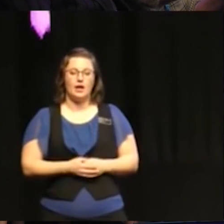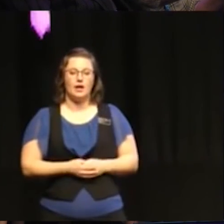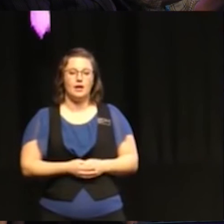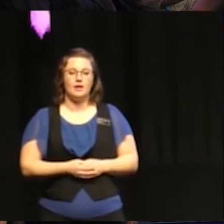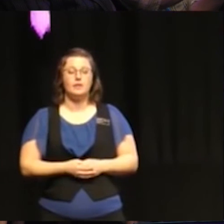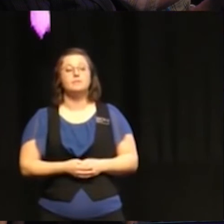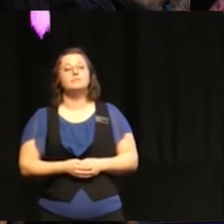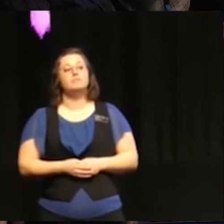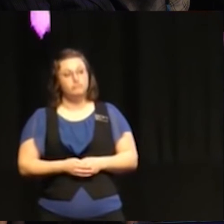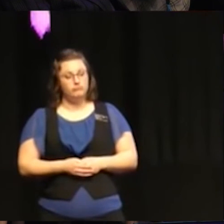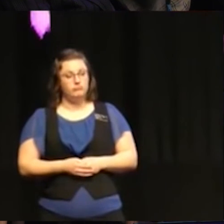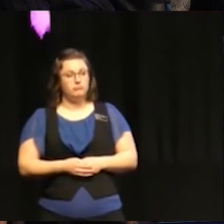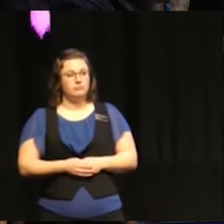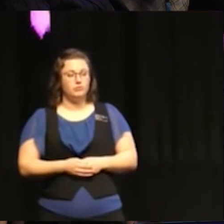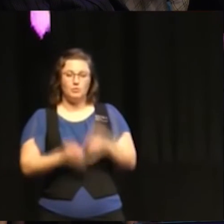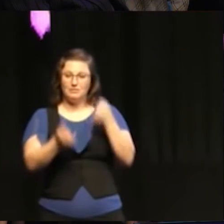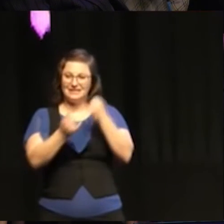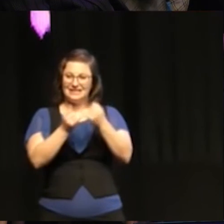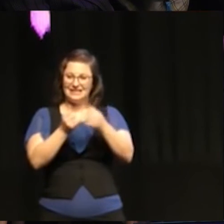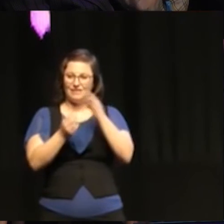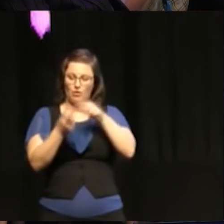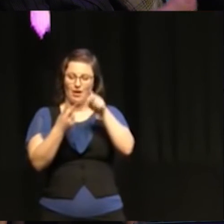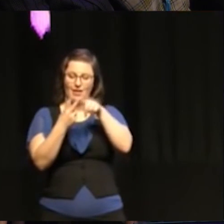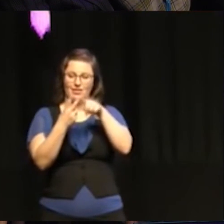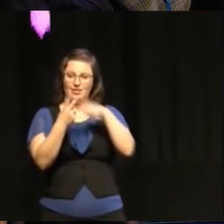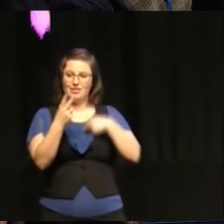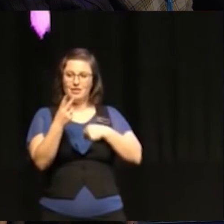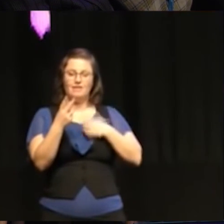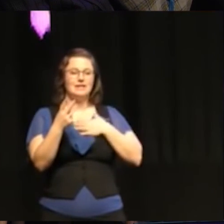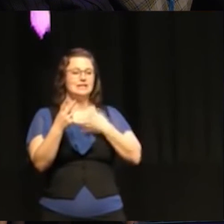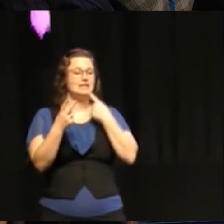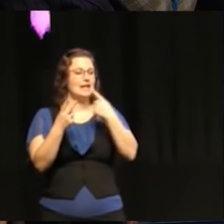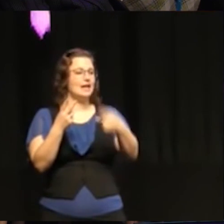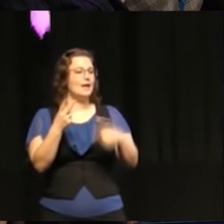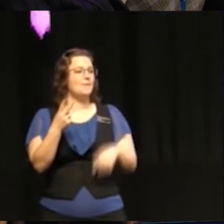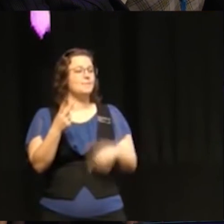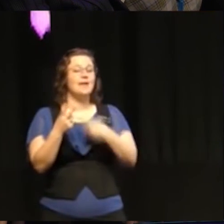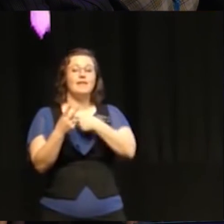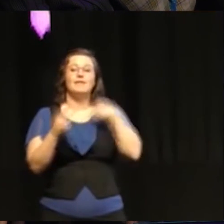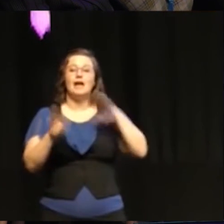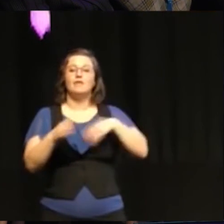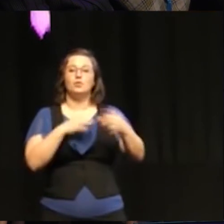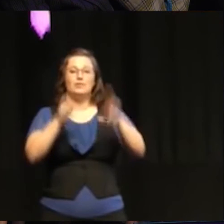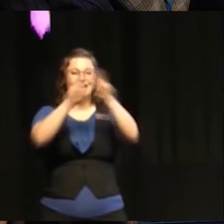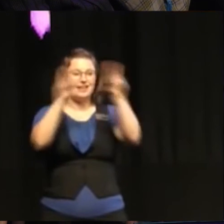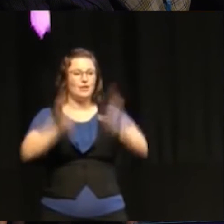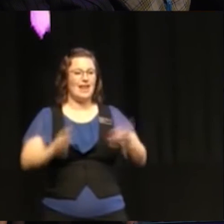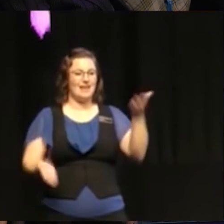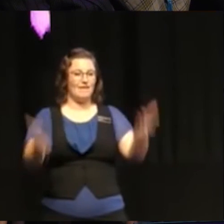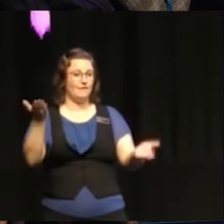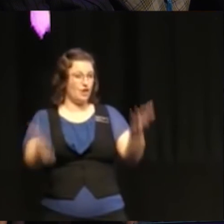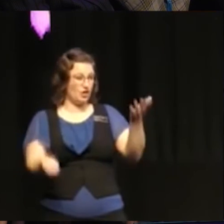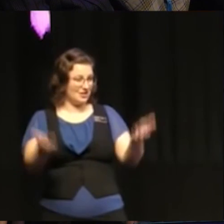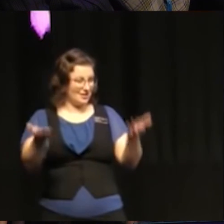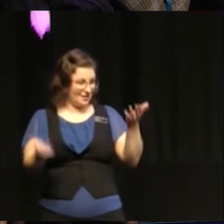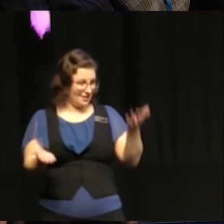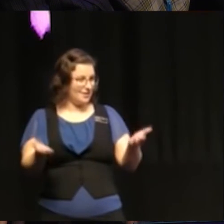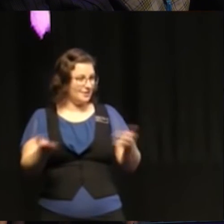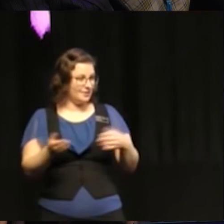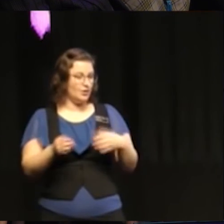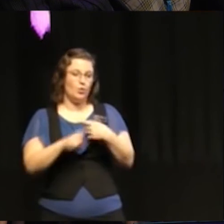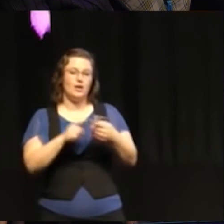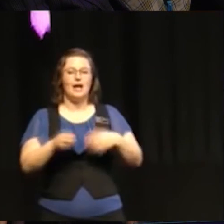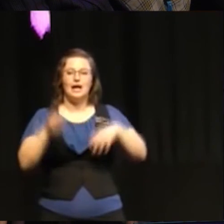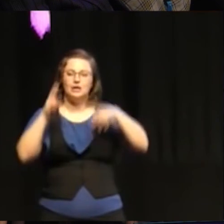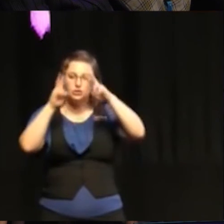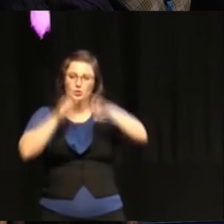Ja jag kan på den sista frågan kan jag bara säga att vi har gjort lite internationella jämförelser jämförande studier